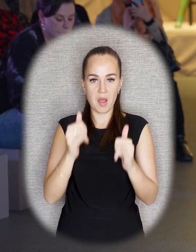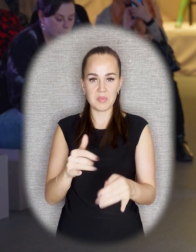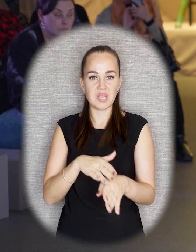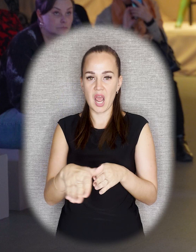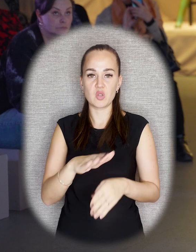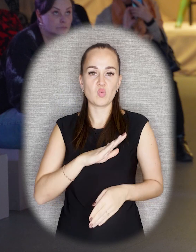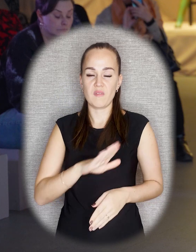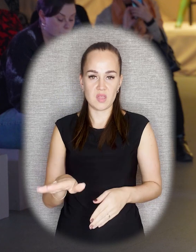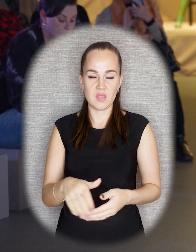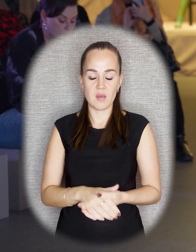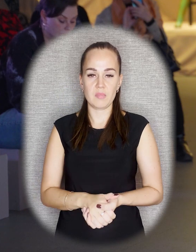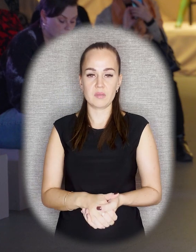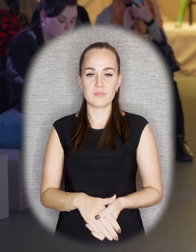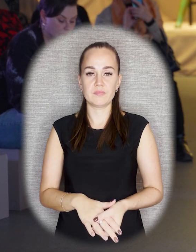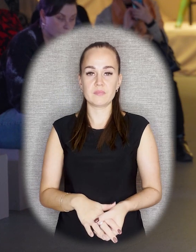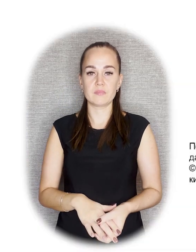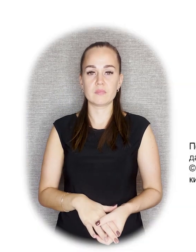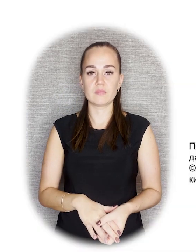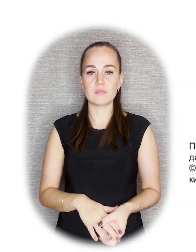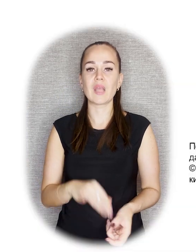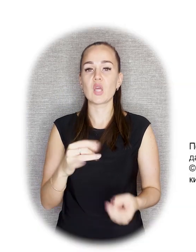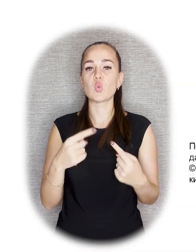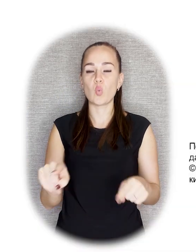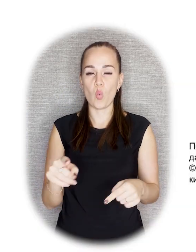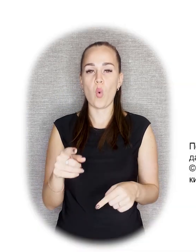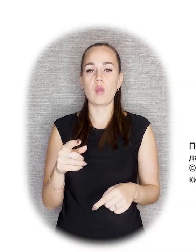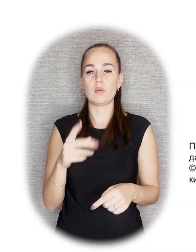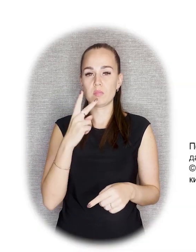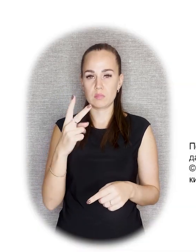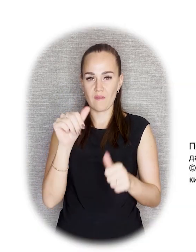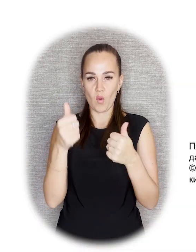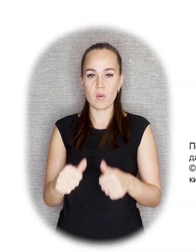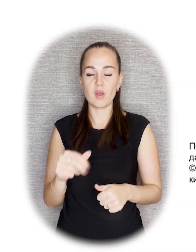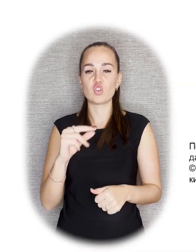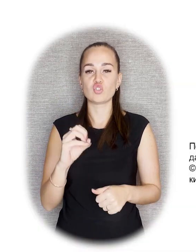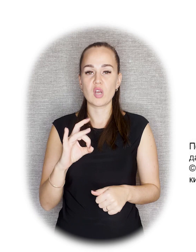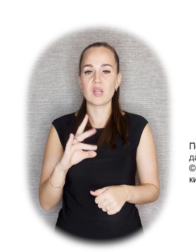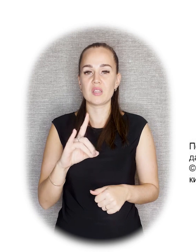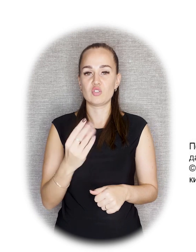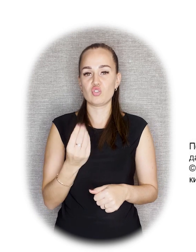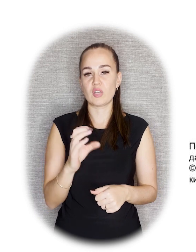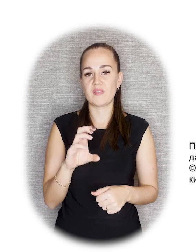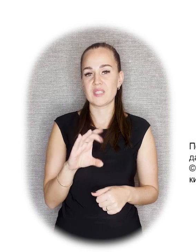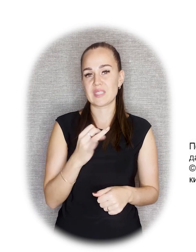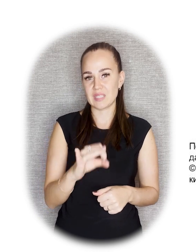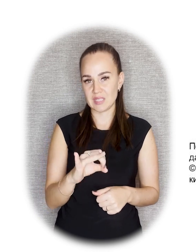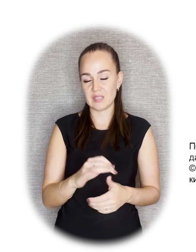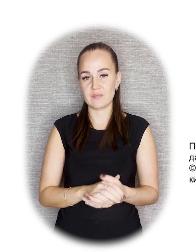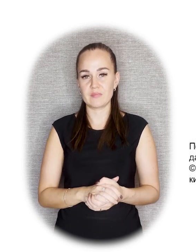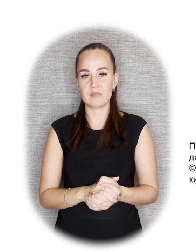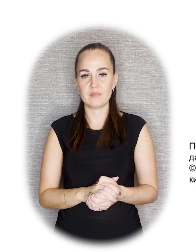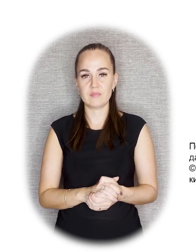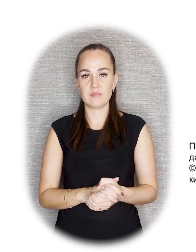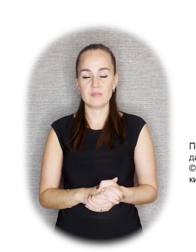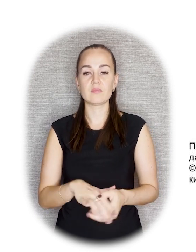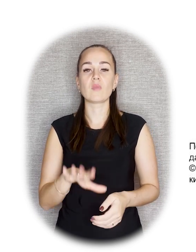был реализован. И еще один образ — это Чернышевский. Мы знаем, что памятник Чернышевскому